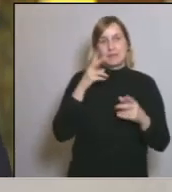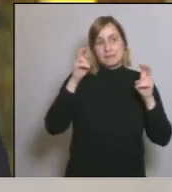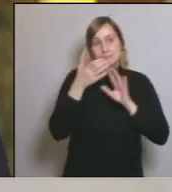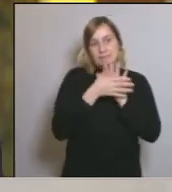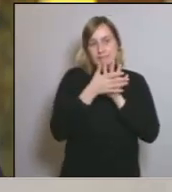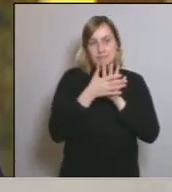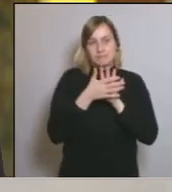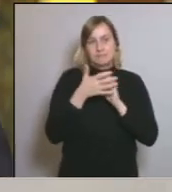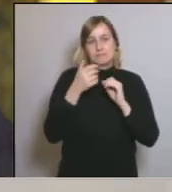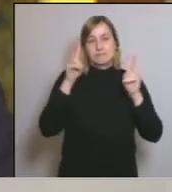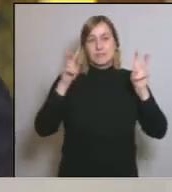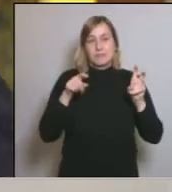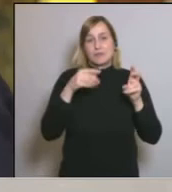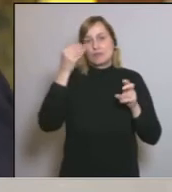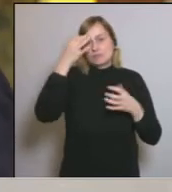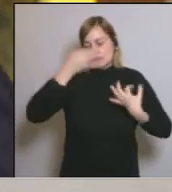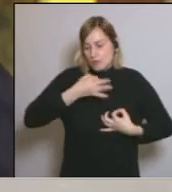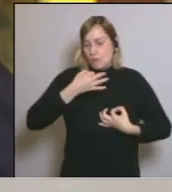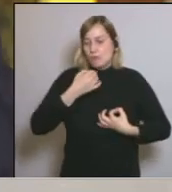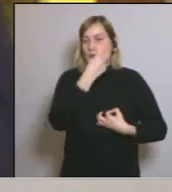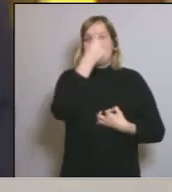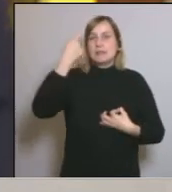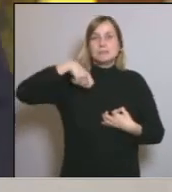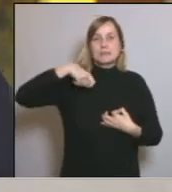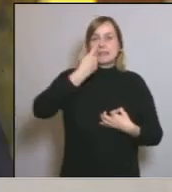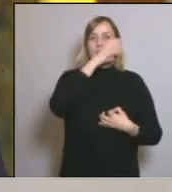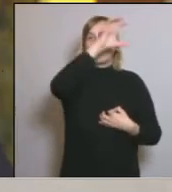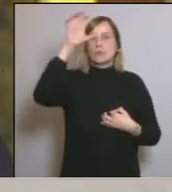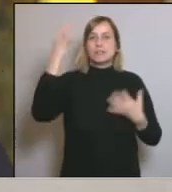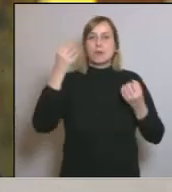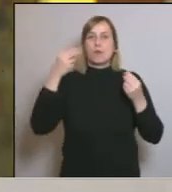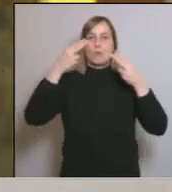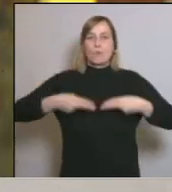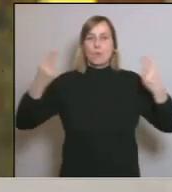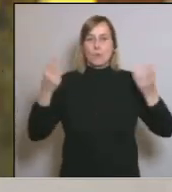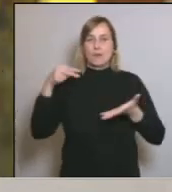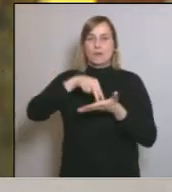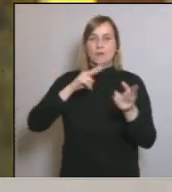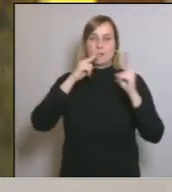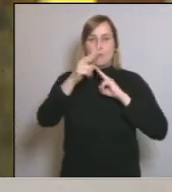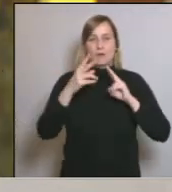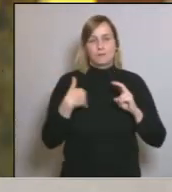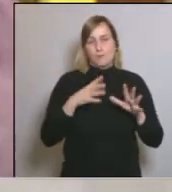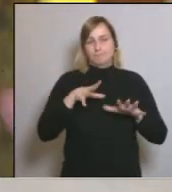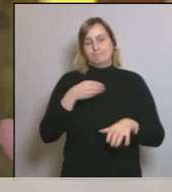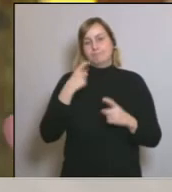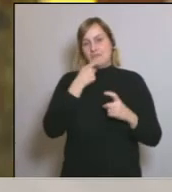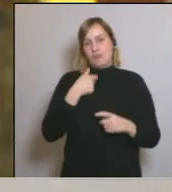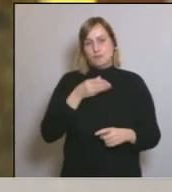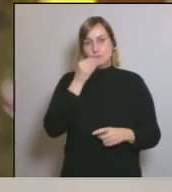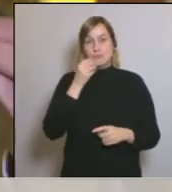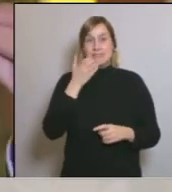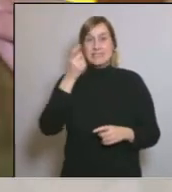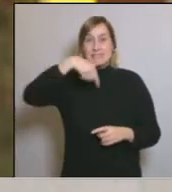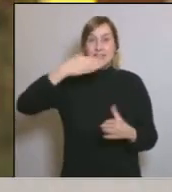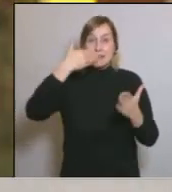i, en qualsevol cas, estic segur que els presidents d'aquestes comunitats ho faran públic segur, perquè si ho estan demanant